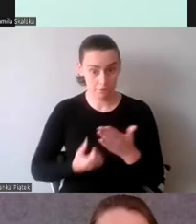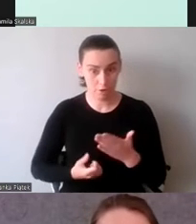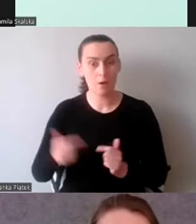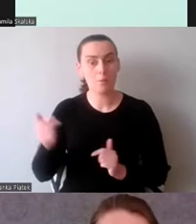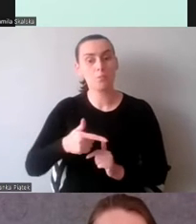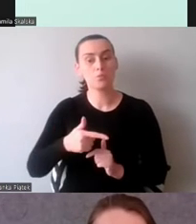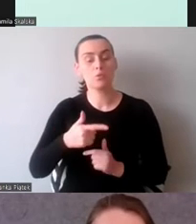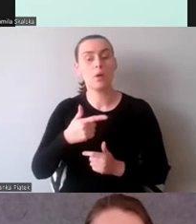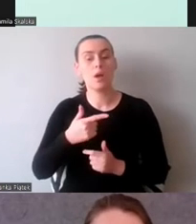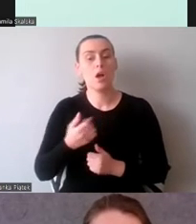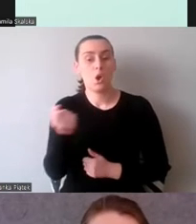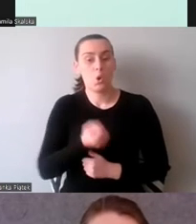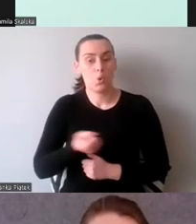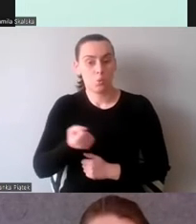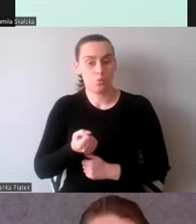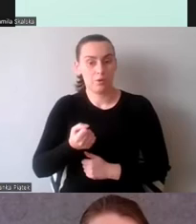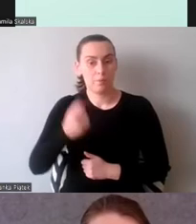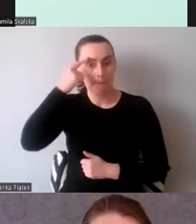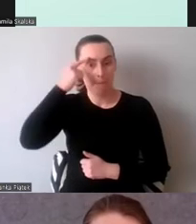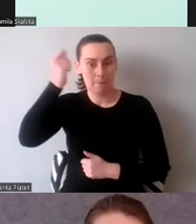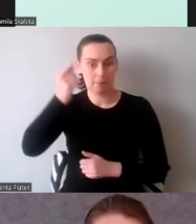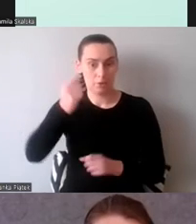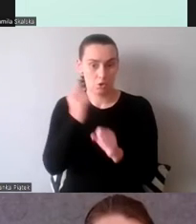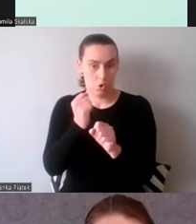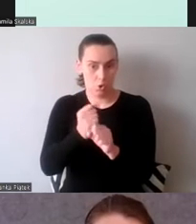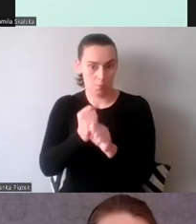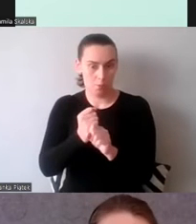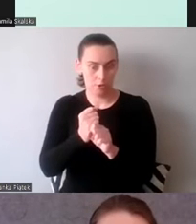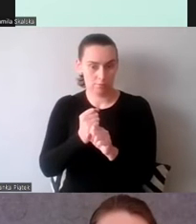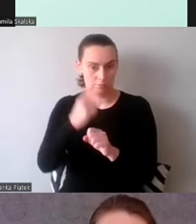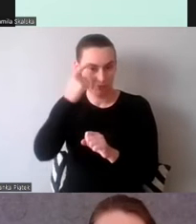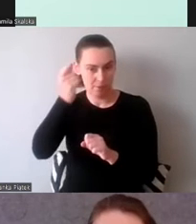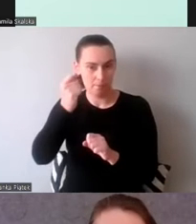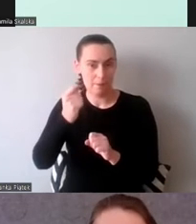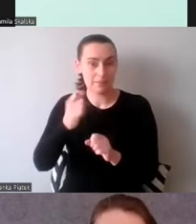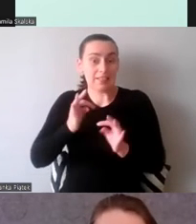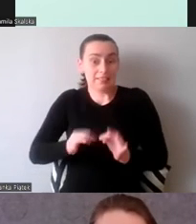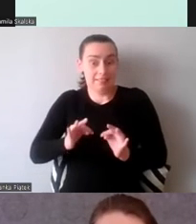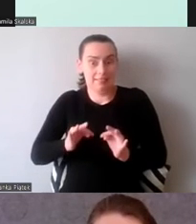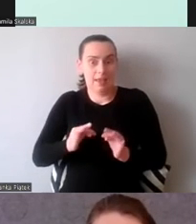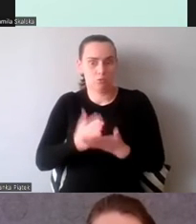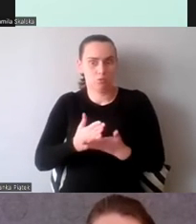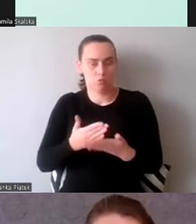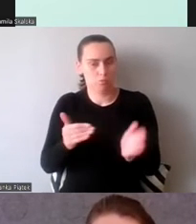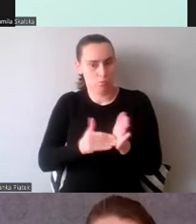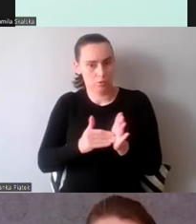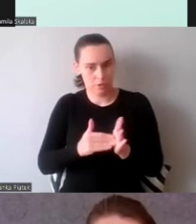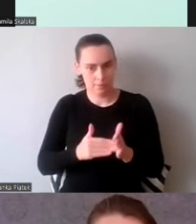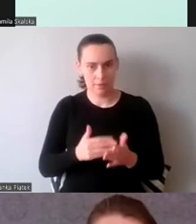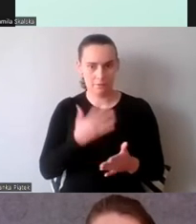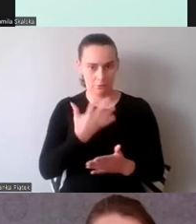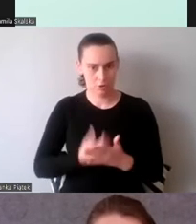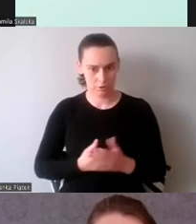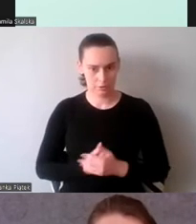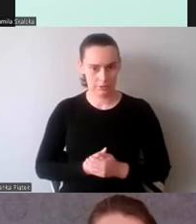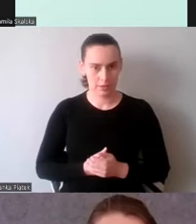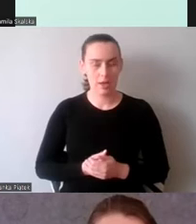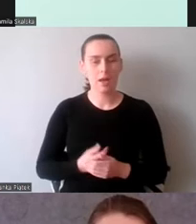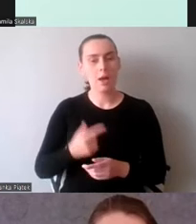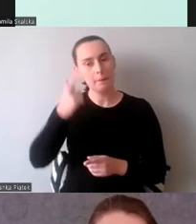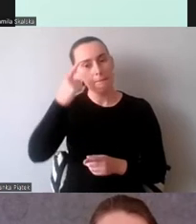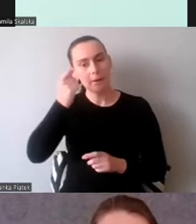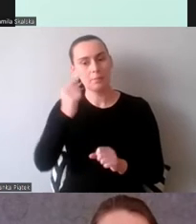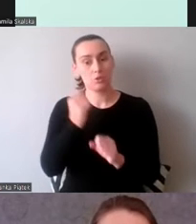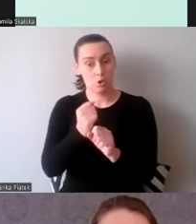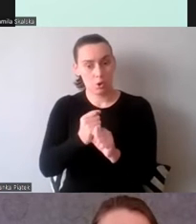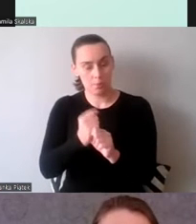Pamięć robocza tłumaczy, służy temu, by monitorować różne procesy i je koordynować. Czyli te